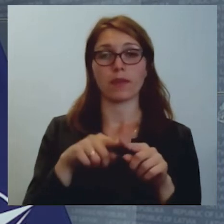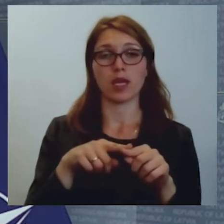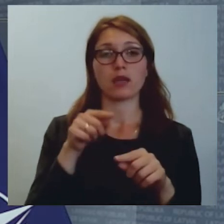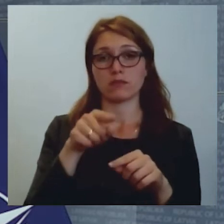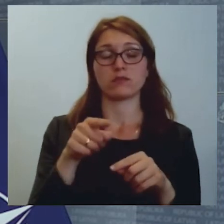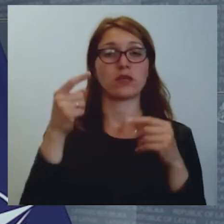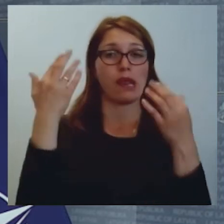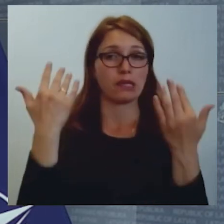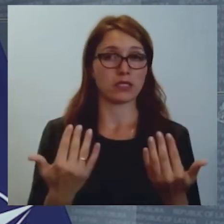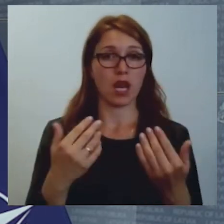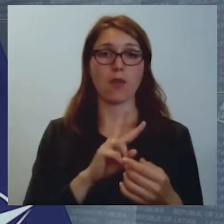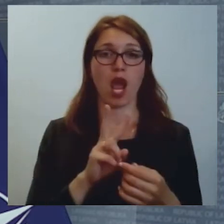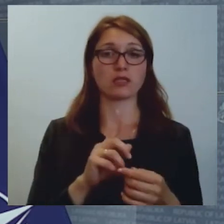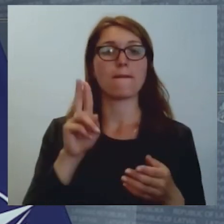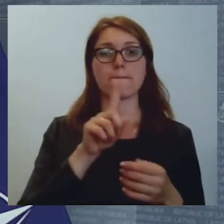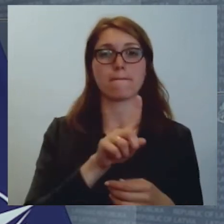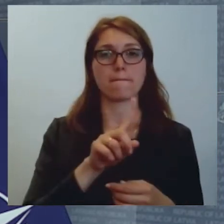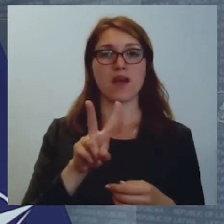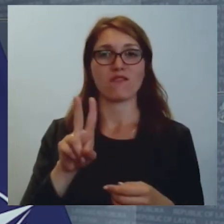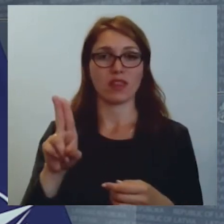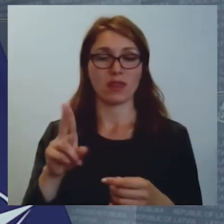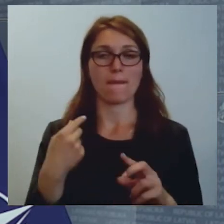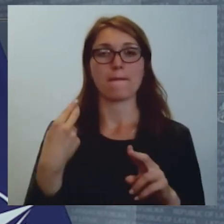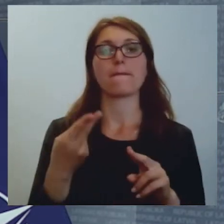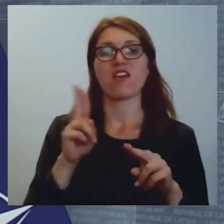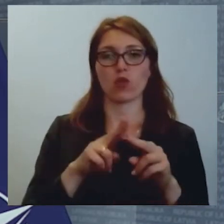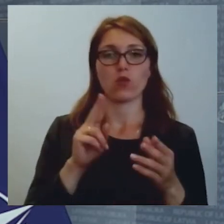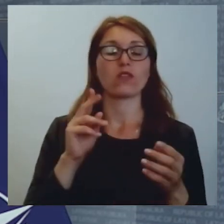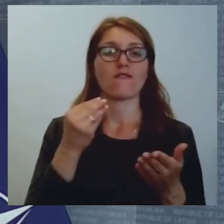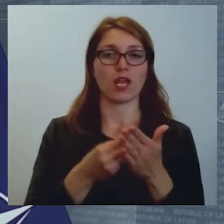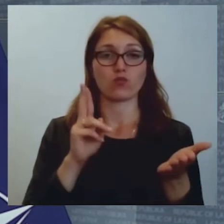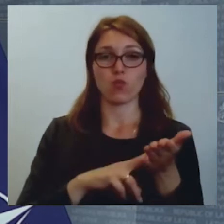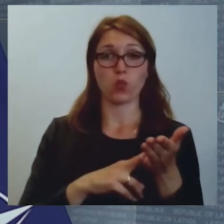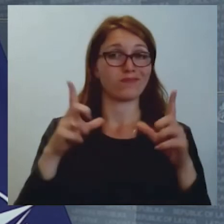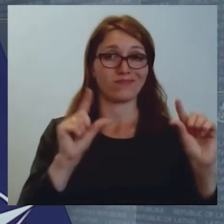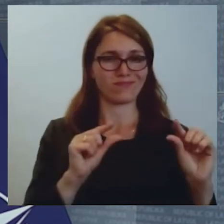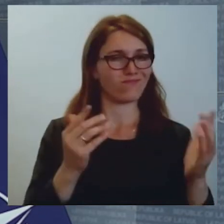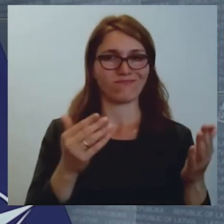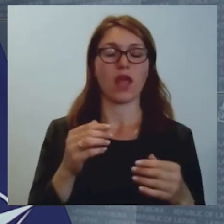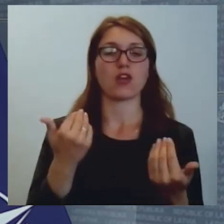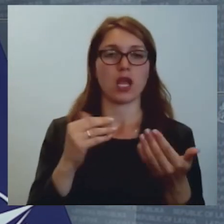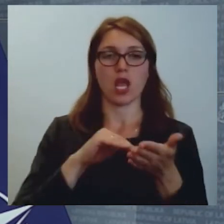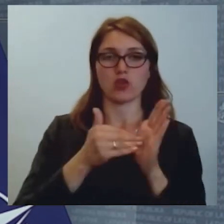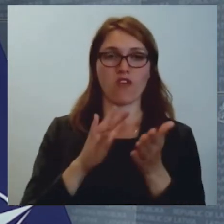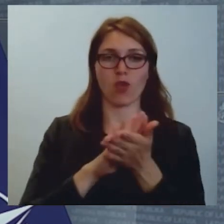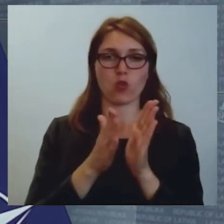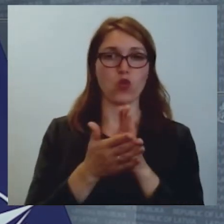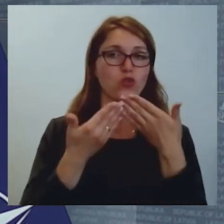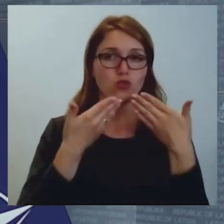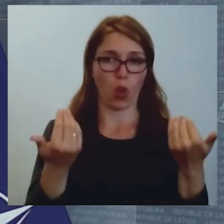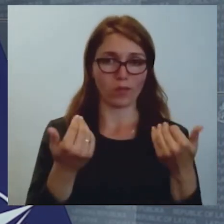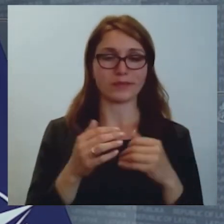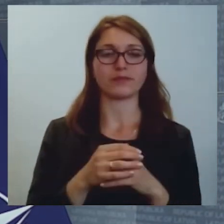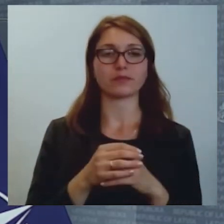risinājumu, kas ir pēvēni samazināšana, patreizējā situācijā vienošanās nav. Un kā mēs redzam, piemēram,